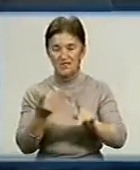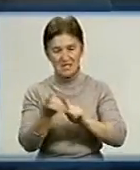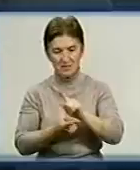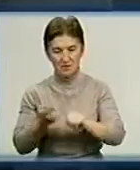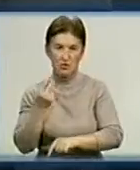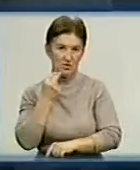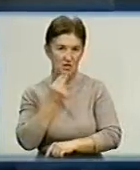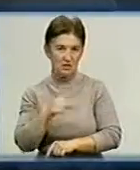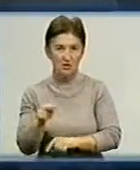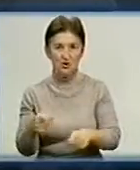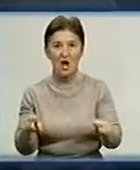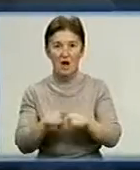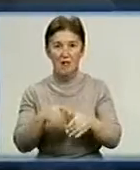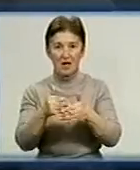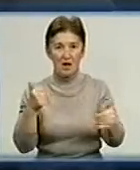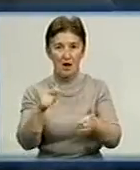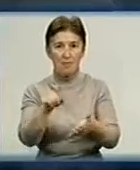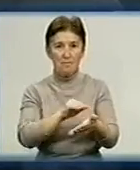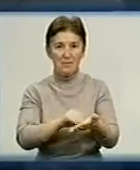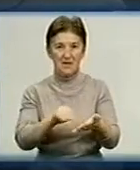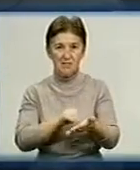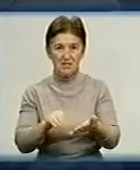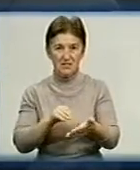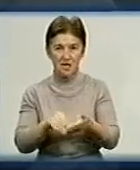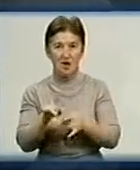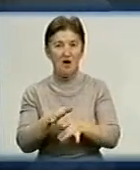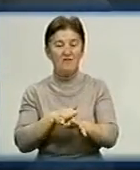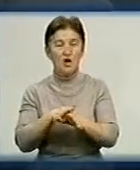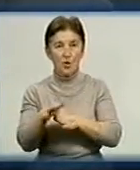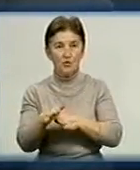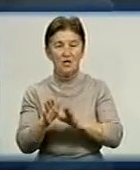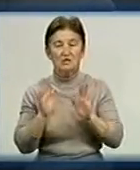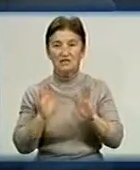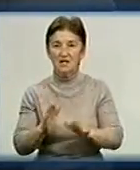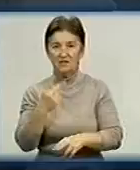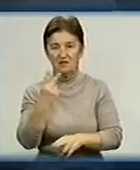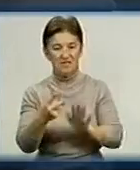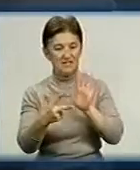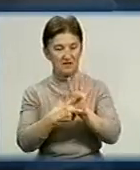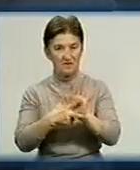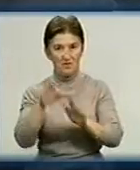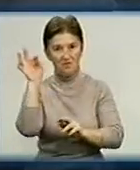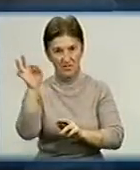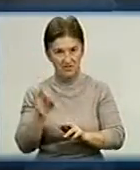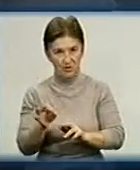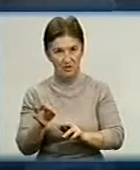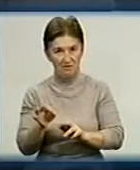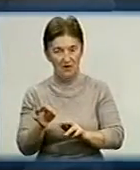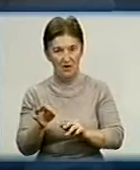кращий. Так, приписи органів Державного пожежного нагляду виконуються лише на 28%, що є